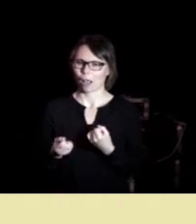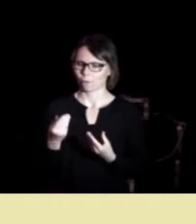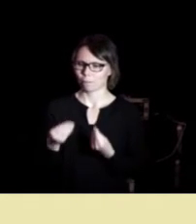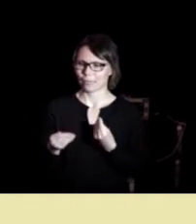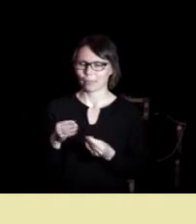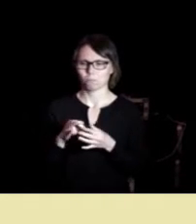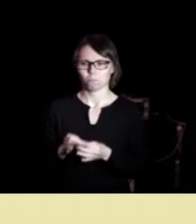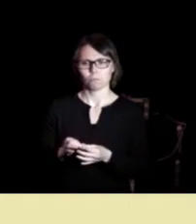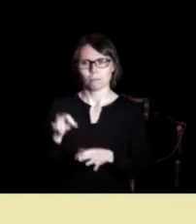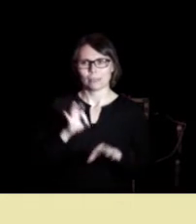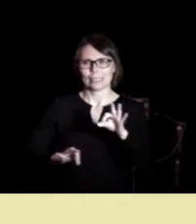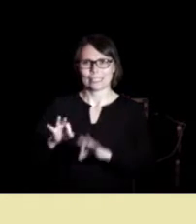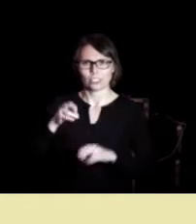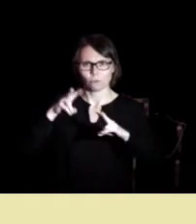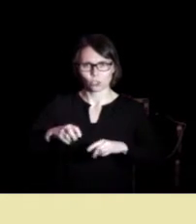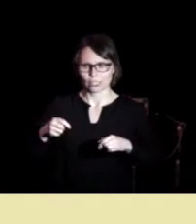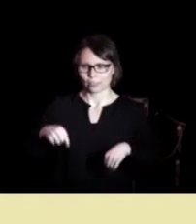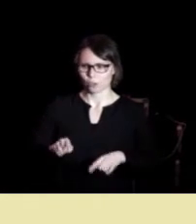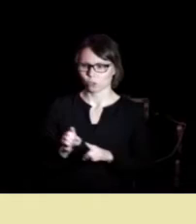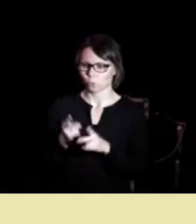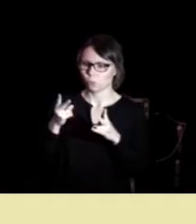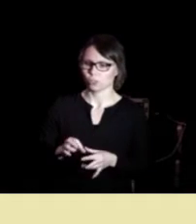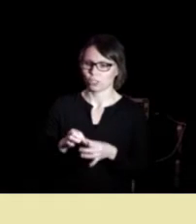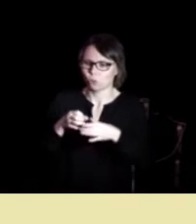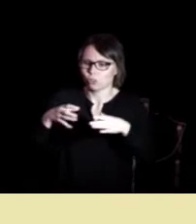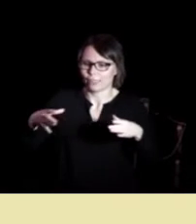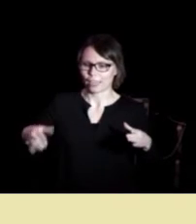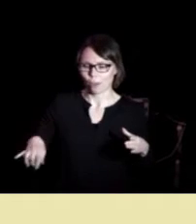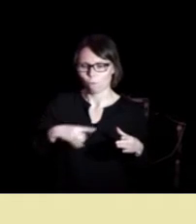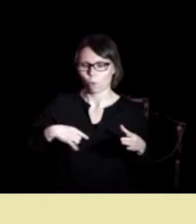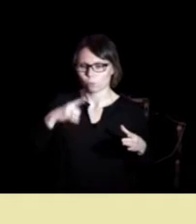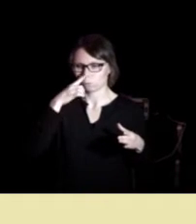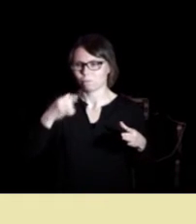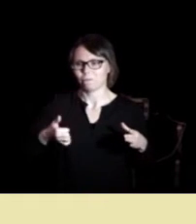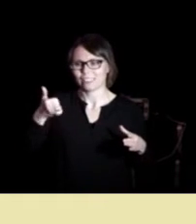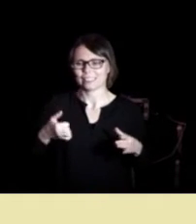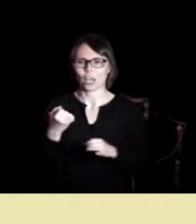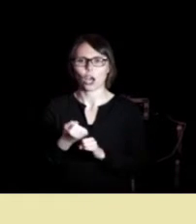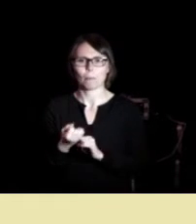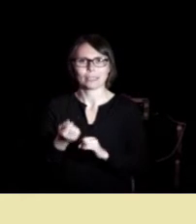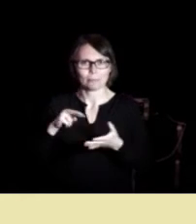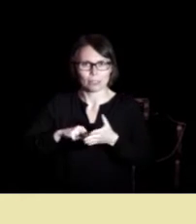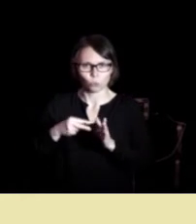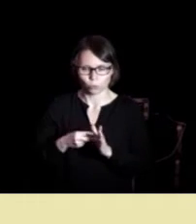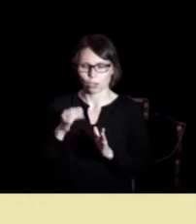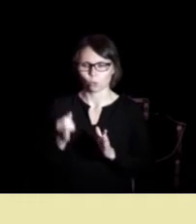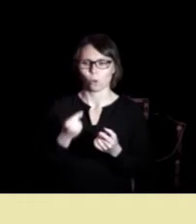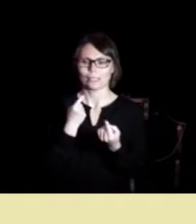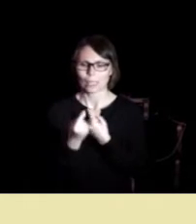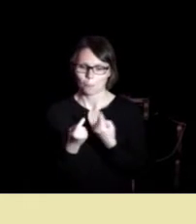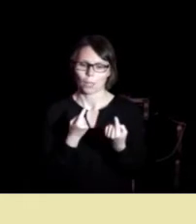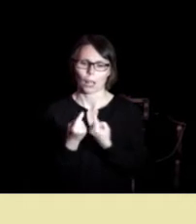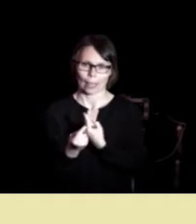midlene medisinsk forskning i dag som går til å utvikle vår aller viktigste arbeidsmetode samtalen